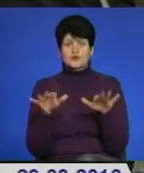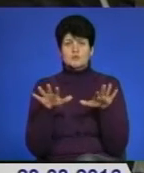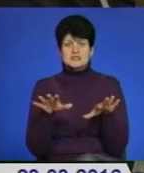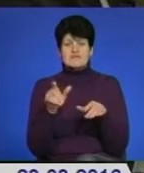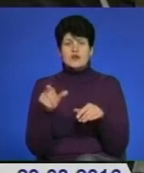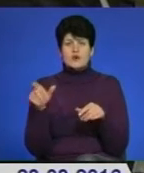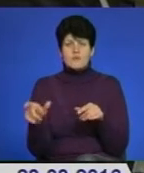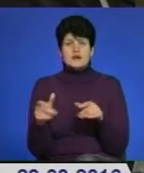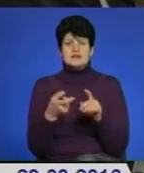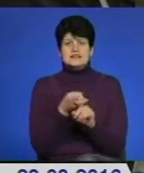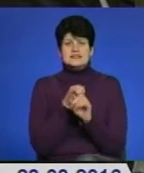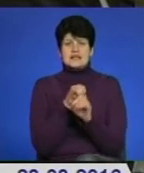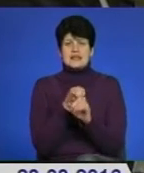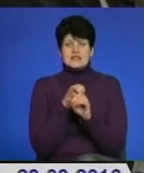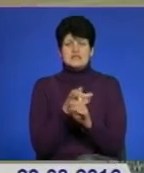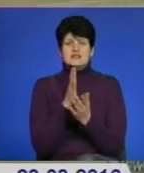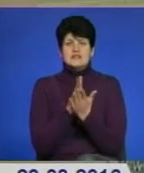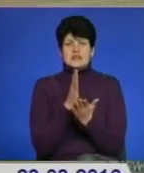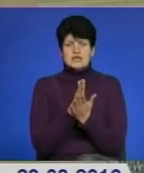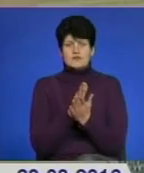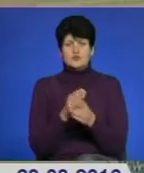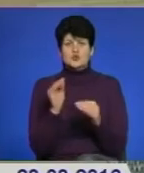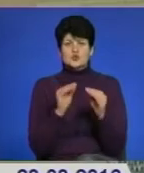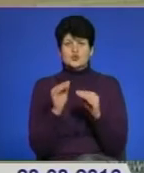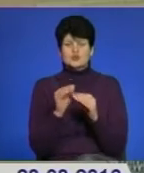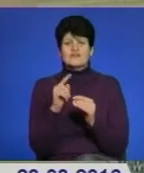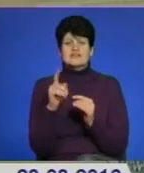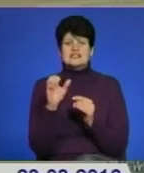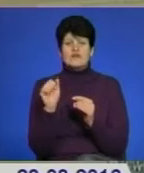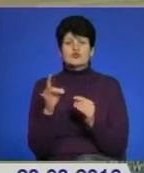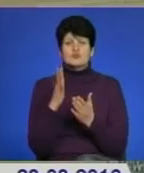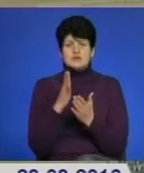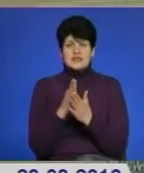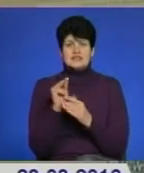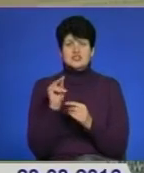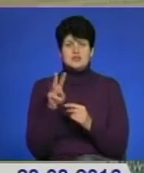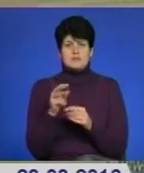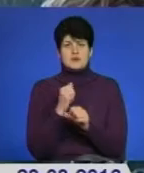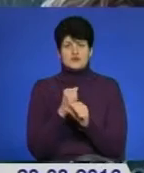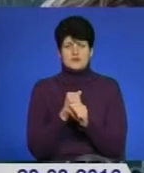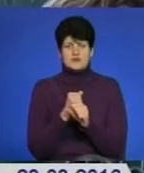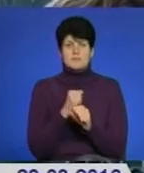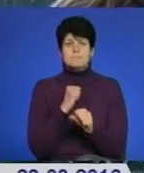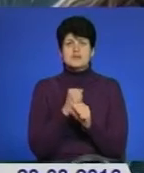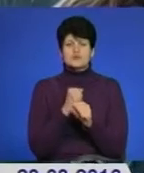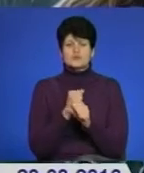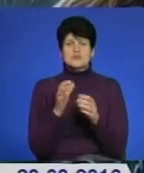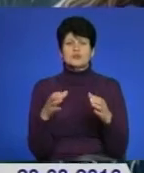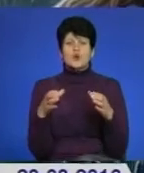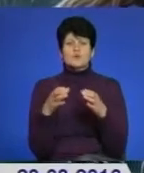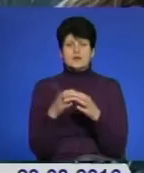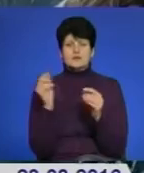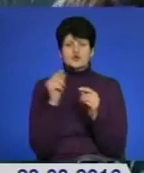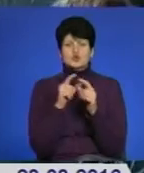громад безпосередньо залежить і від наявної інфраструктури. У Заводському ще є над чим працювати. Працюємо над об'єднанням